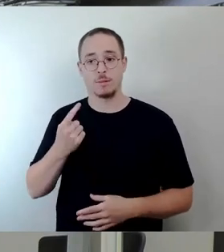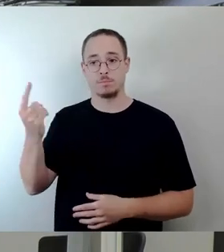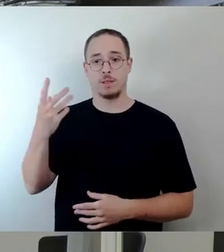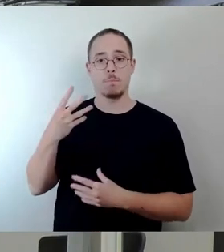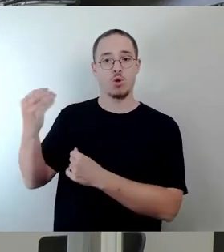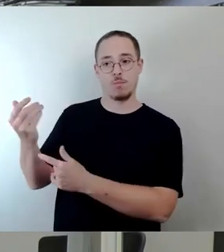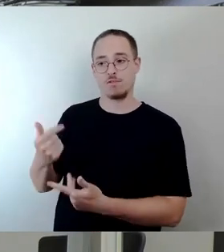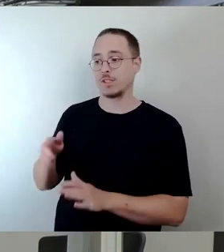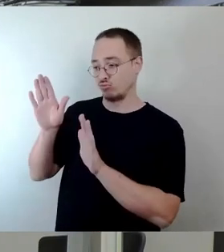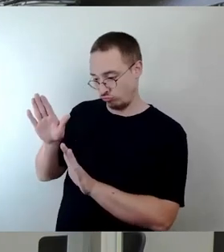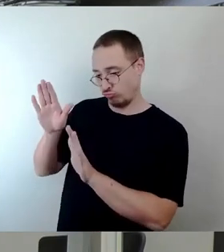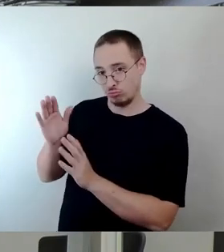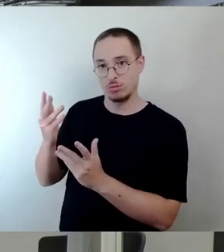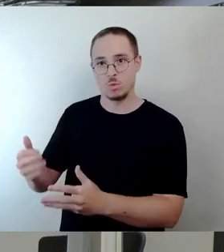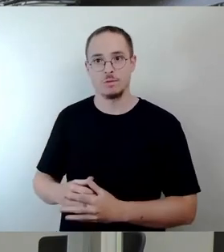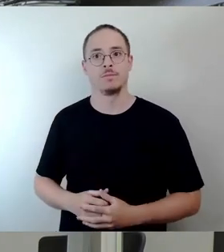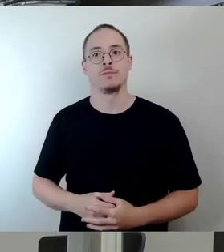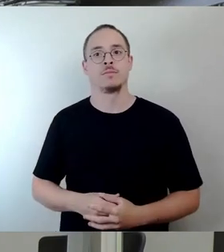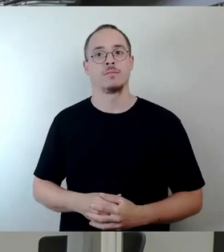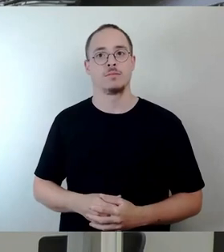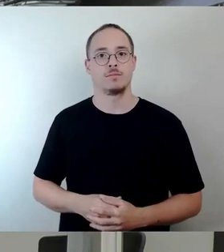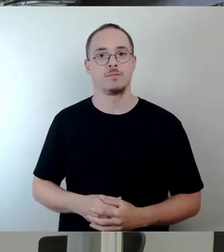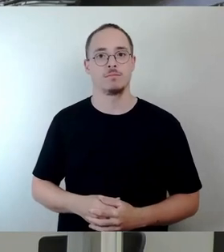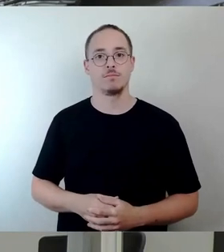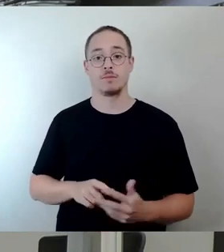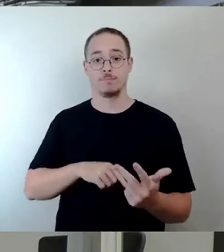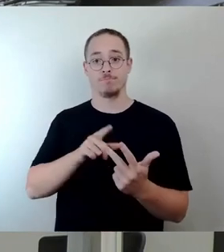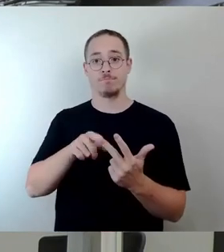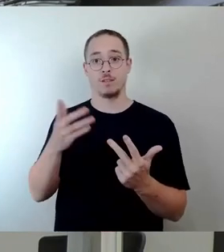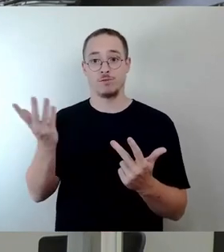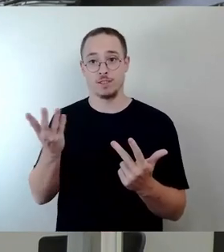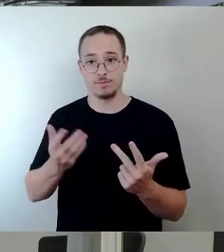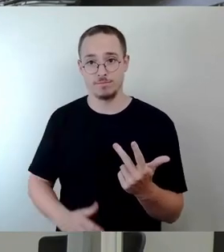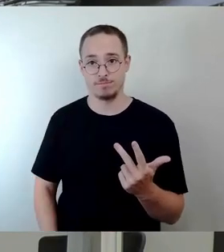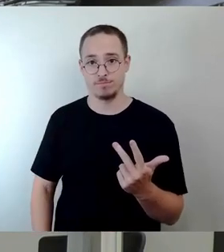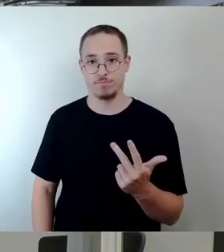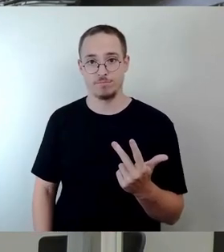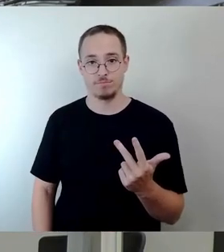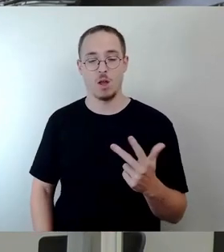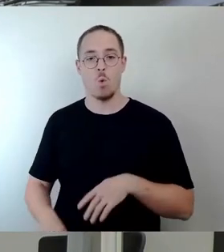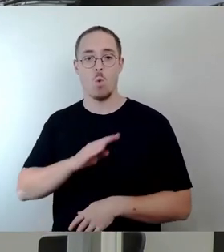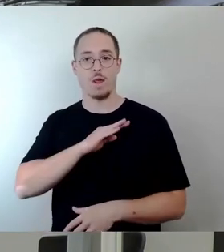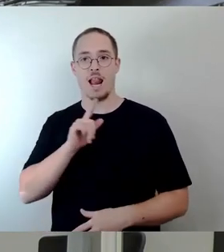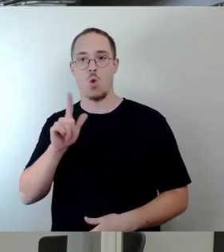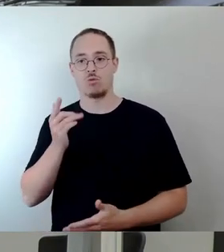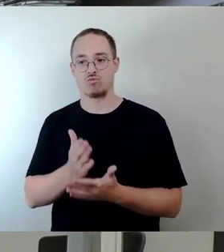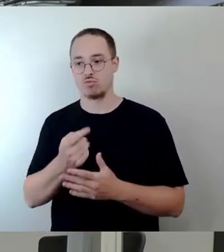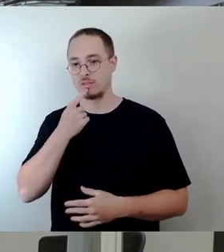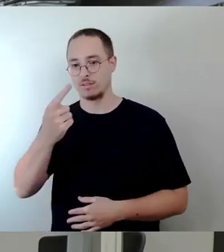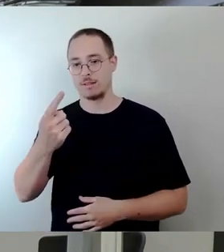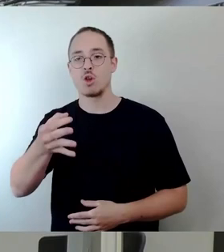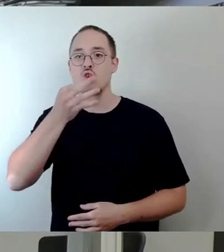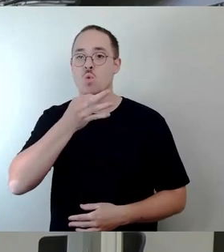Ein weiterer Punkt, der uns wichtig ist, Kollege Löse hat es gerade schon angesprochen, das Thema Jugendkultur.